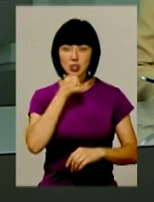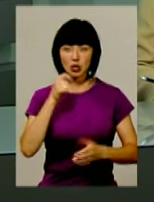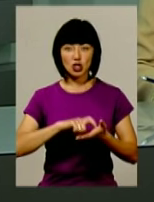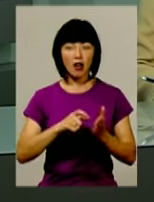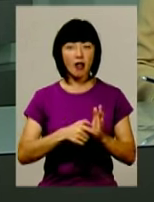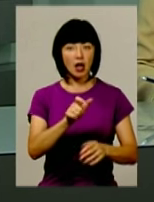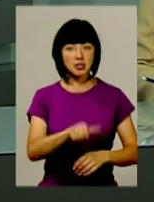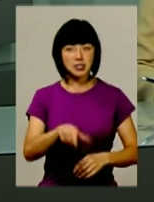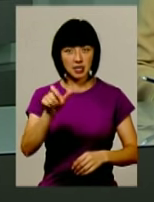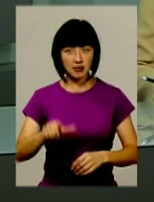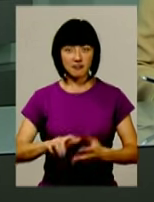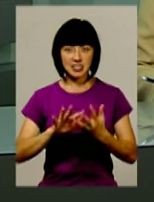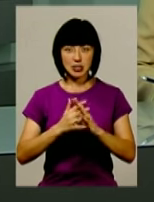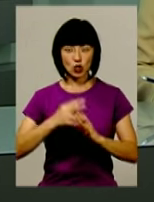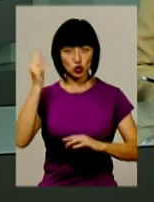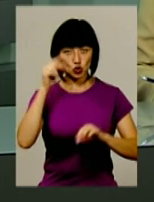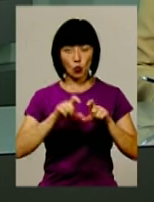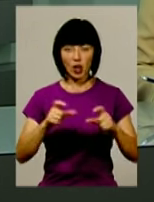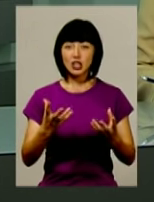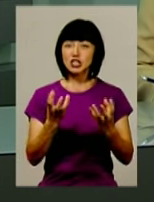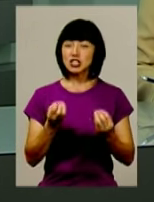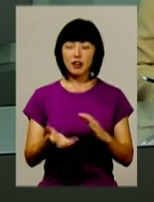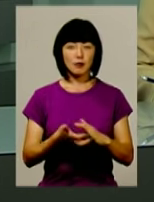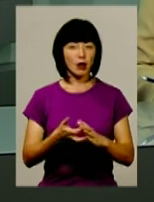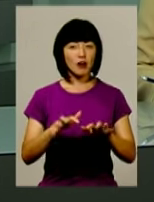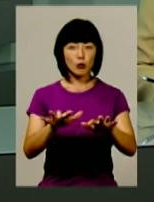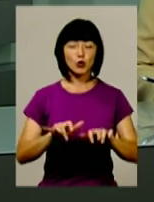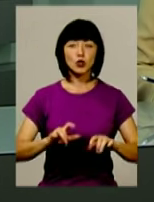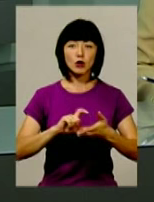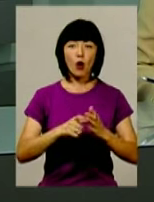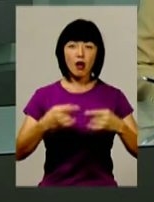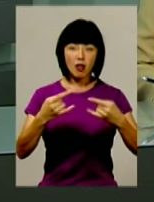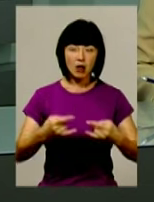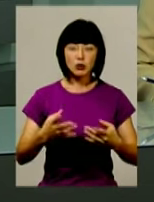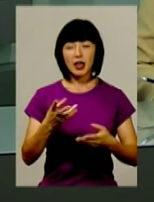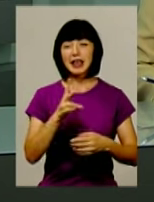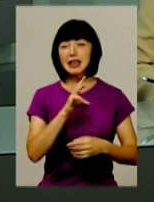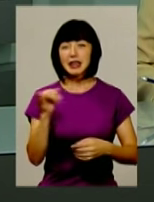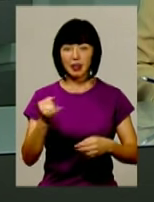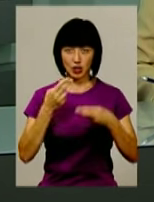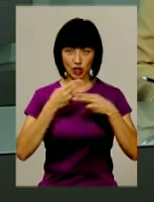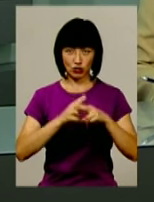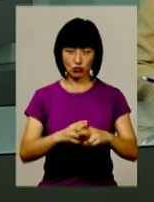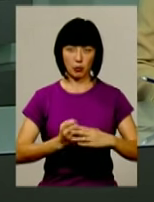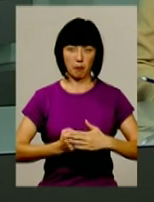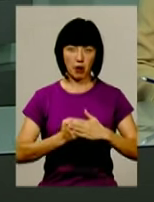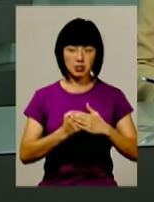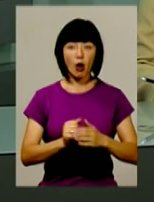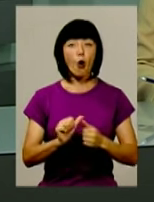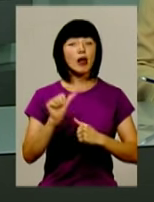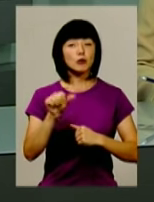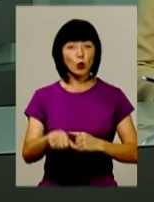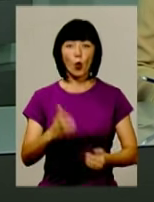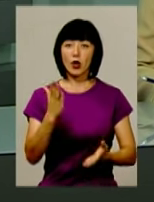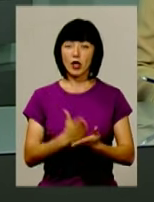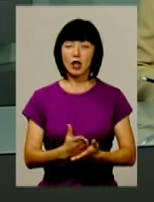школах. А ще у таких навчальних закладах зазвичай немає ні комп'ютерного класу, ні належної матеріально-технічної бази. Окрім того,